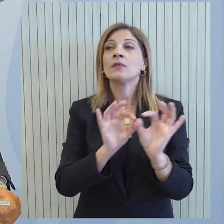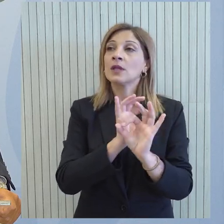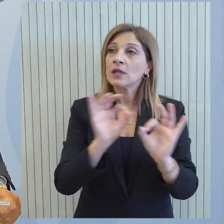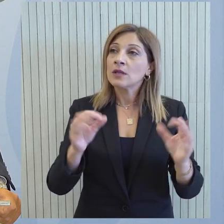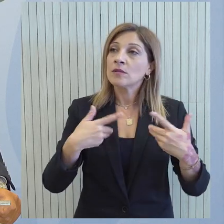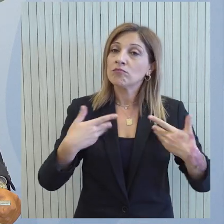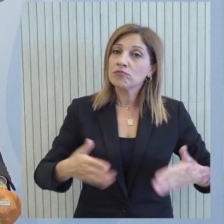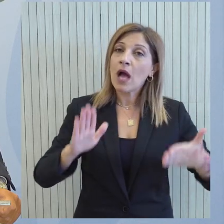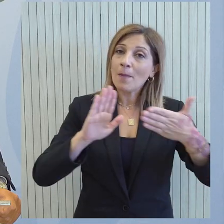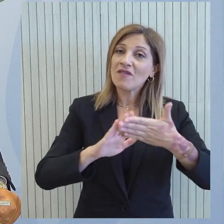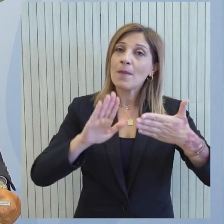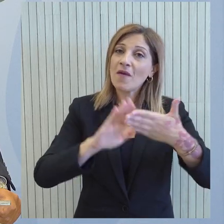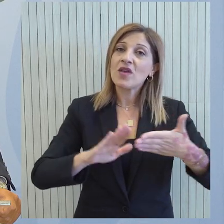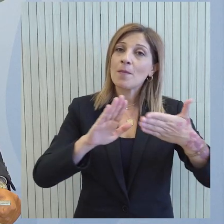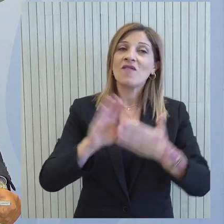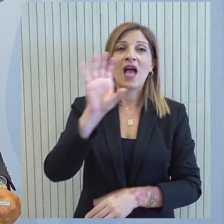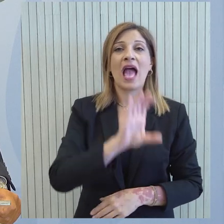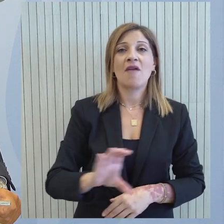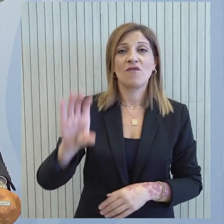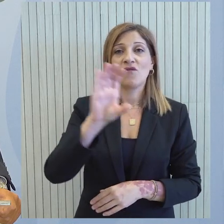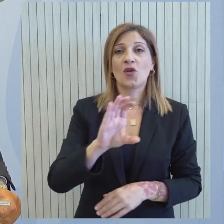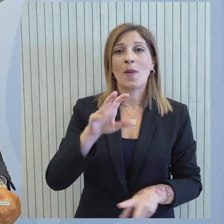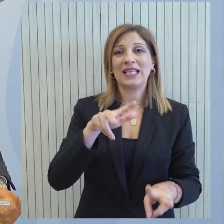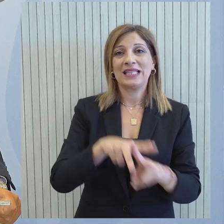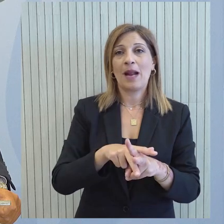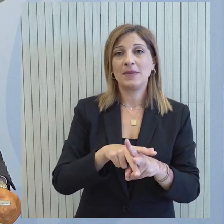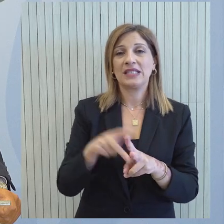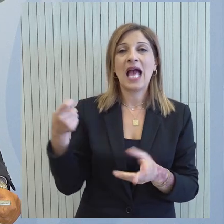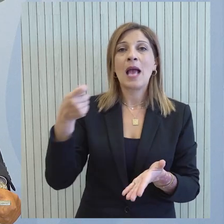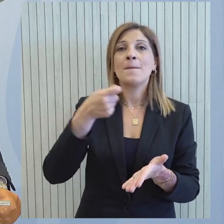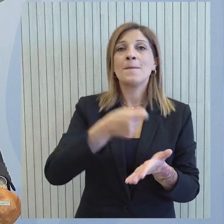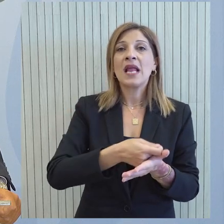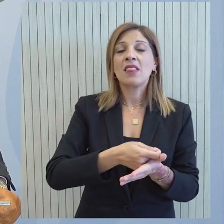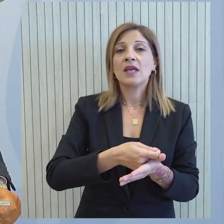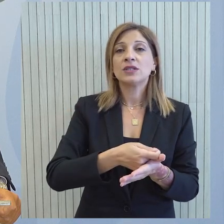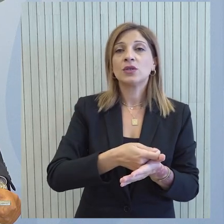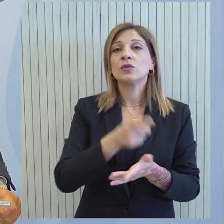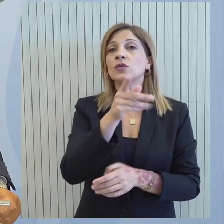και βεβαίως είμαστε σε επαφή με την Ευρωπαϊκή Τράπεζα Επεντήσεων. Να επαναλάβω,